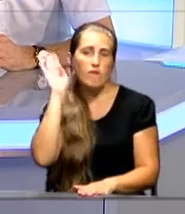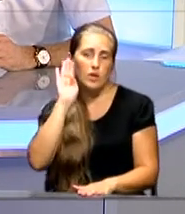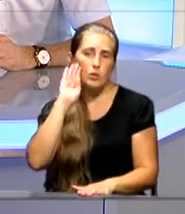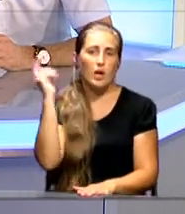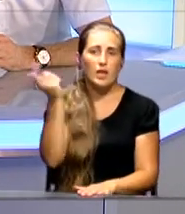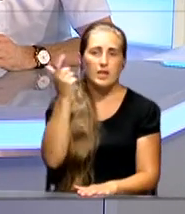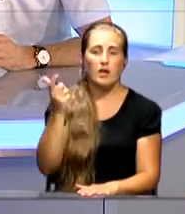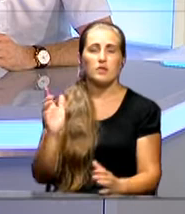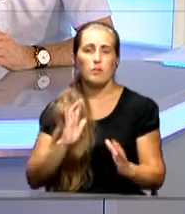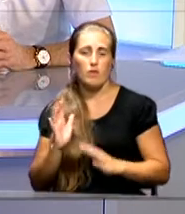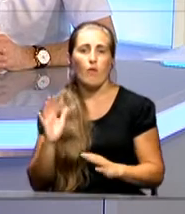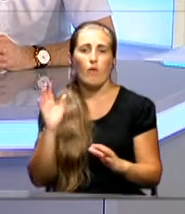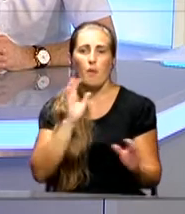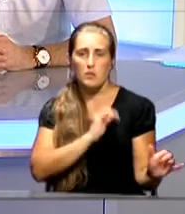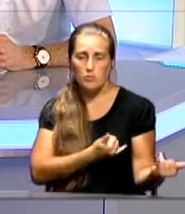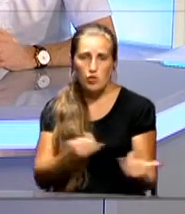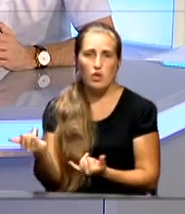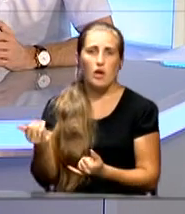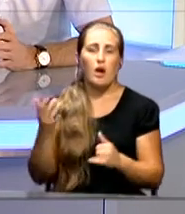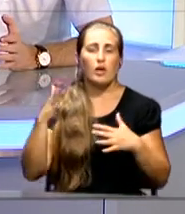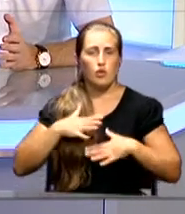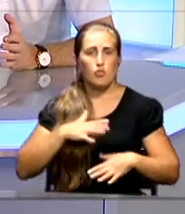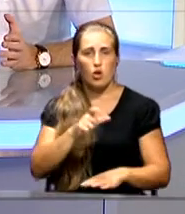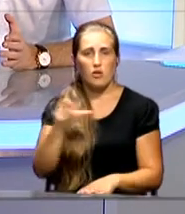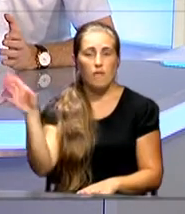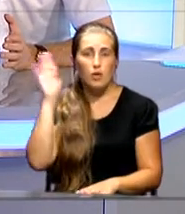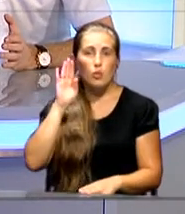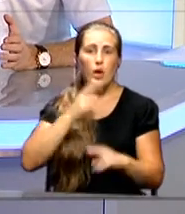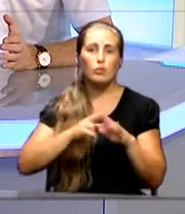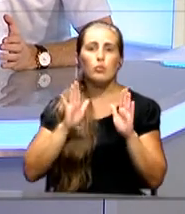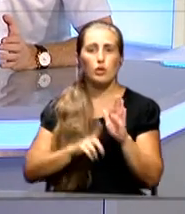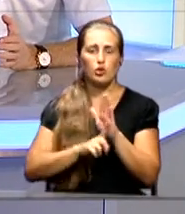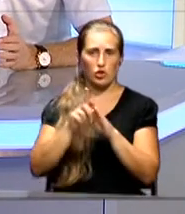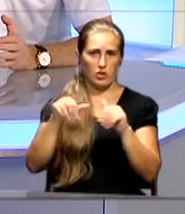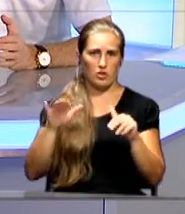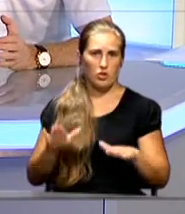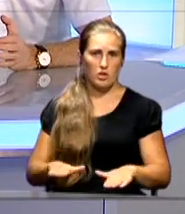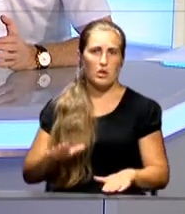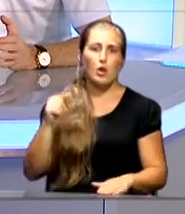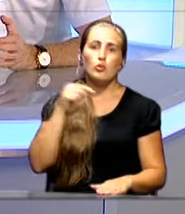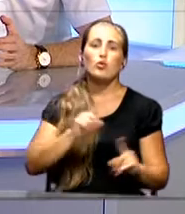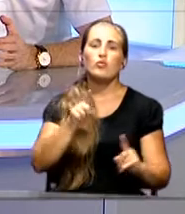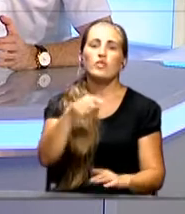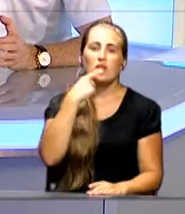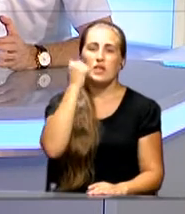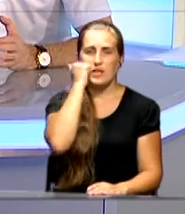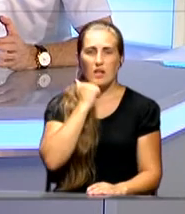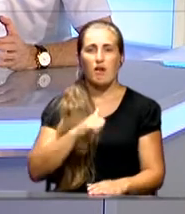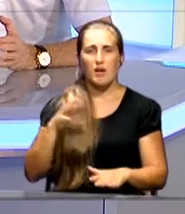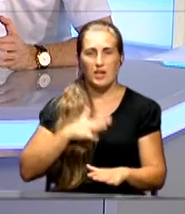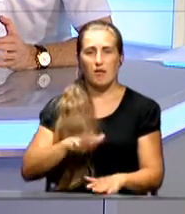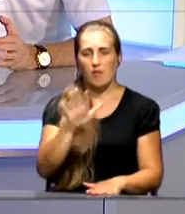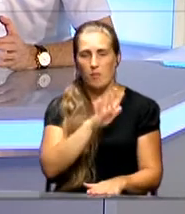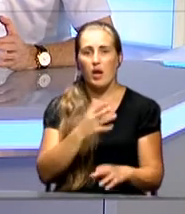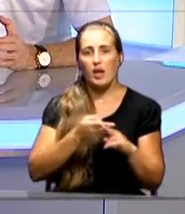бытового обеспечения крымчану водой. То есть она только начинает решаться. То, что вы озвучили, Старый Крым, это действительно